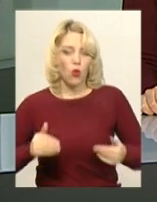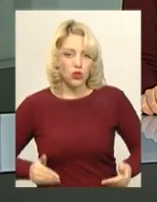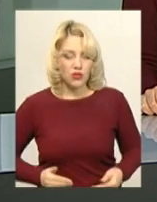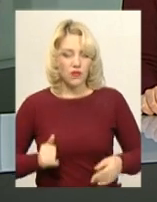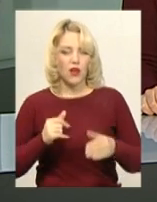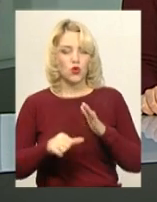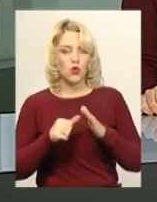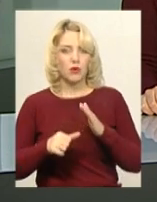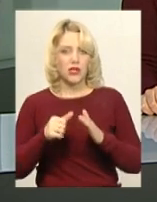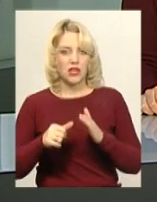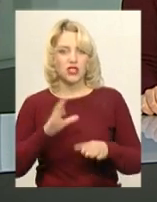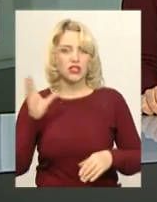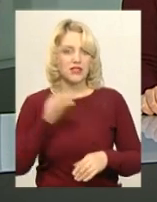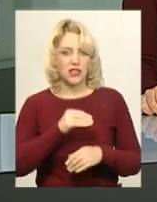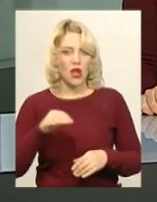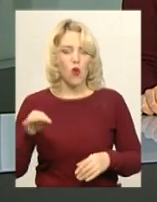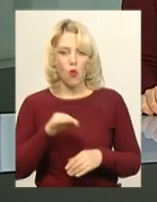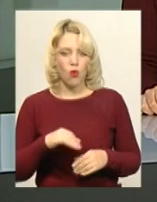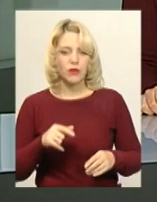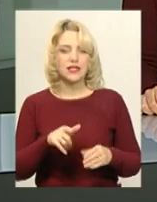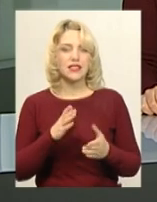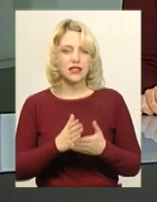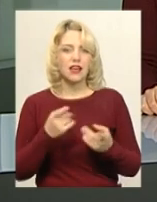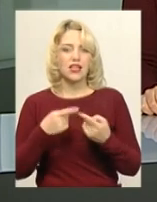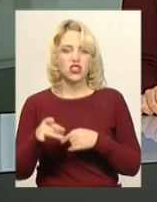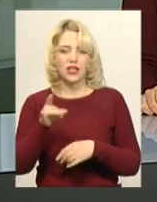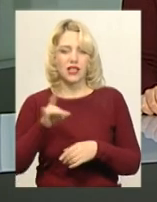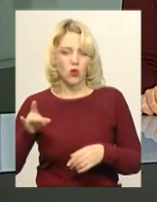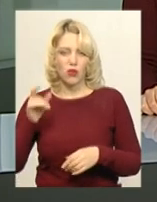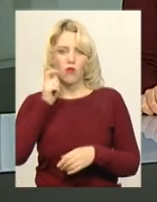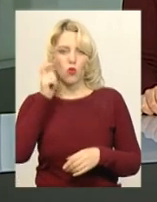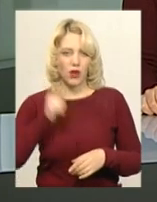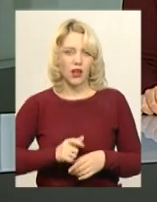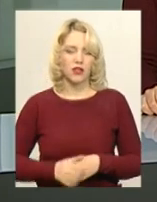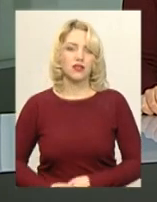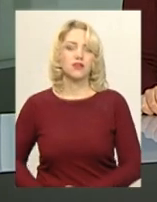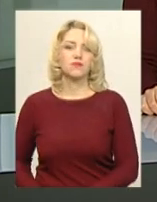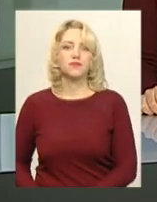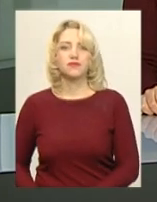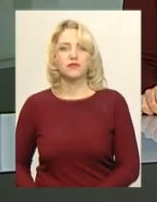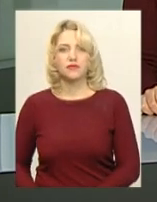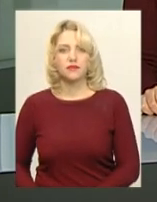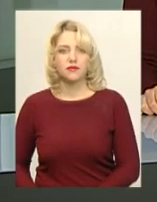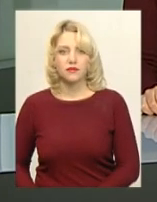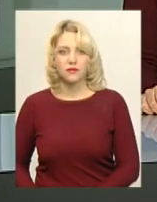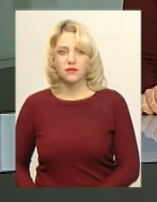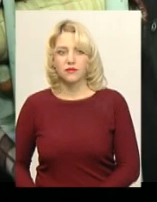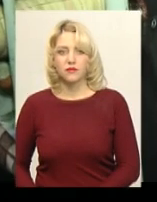притулку безхаченки з усієї області, є навіть із інших регіонів України. Подробиці у сюжеті Лесі Боровець.